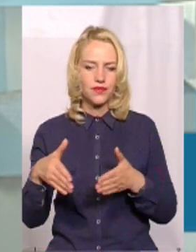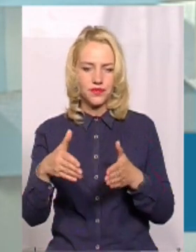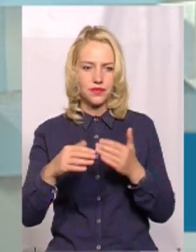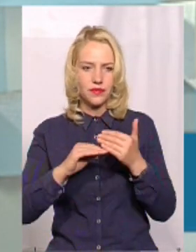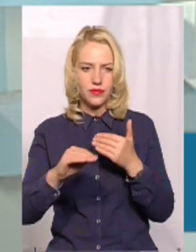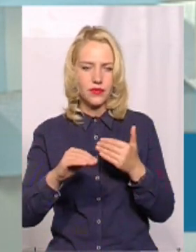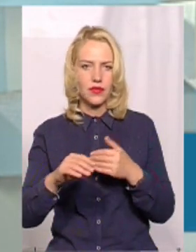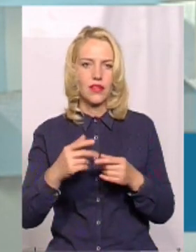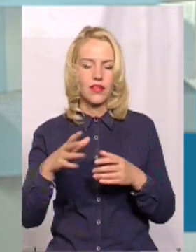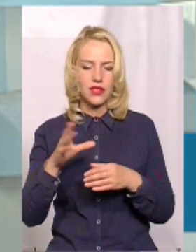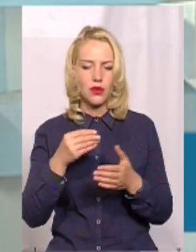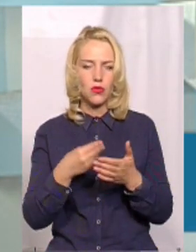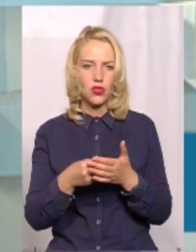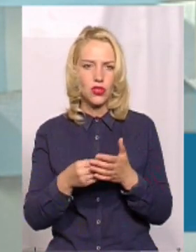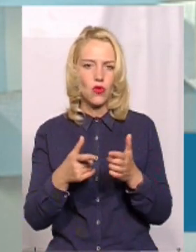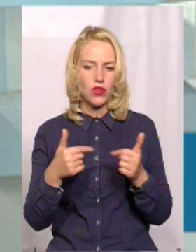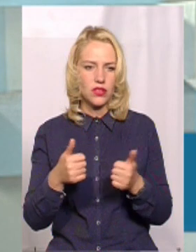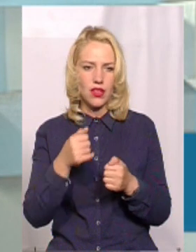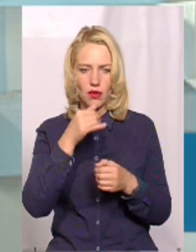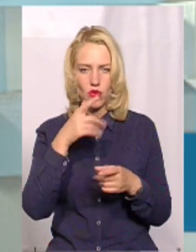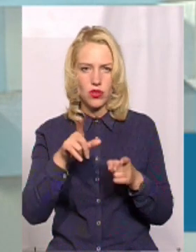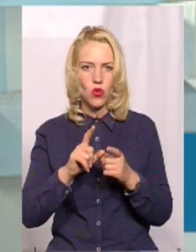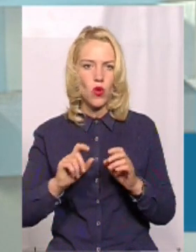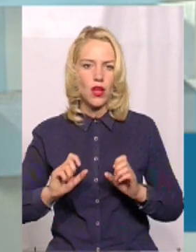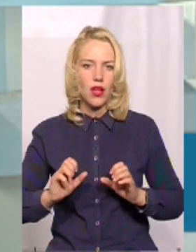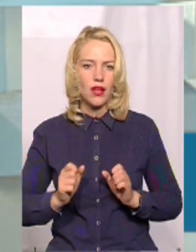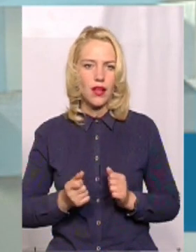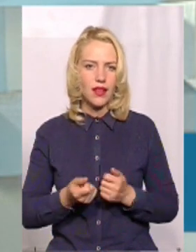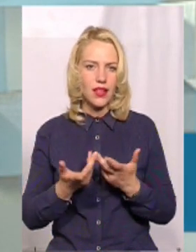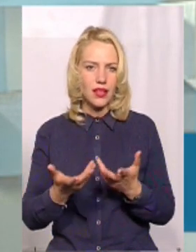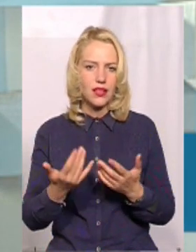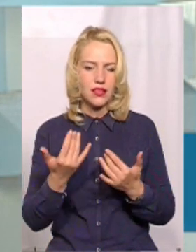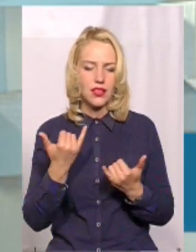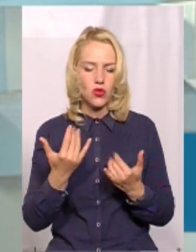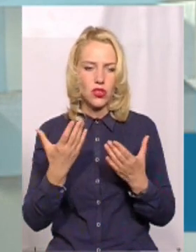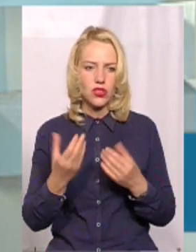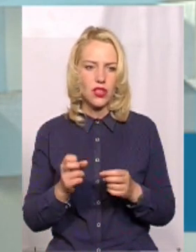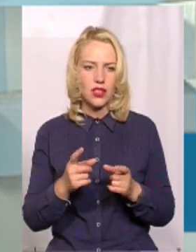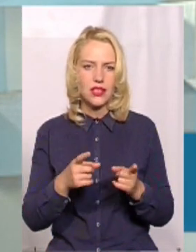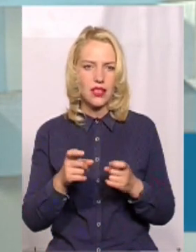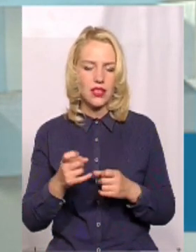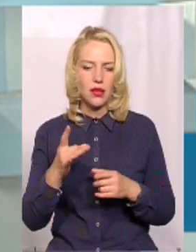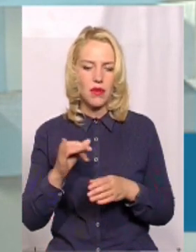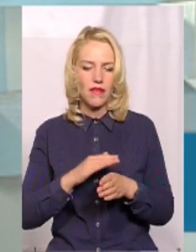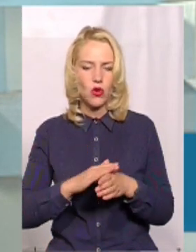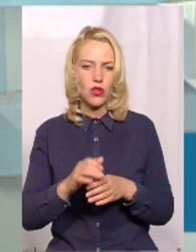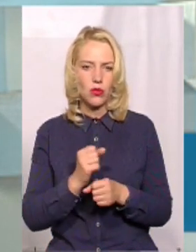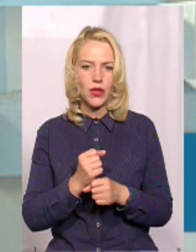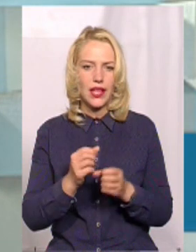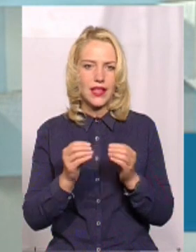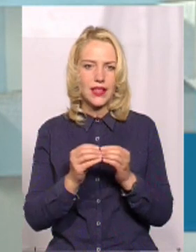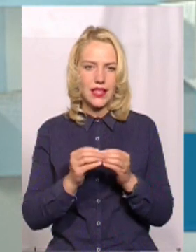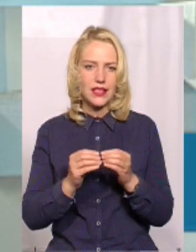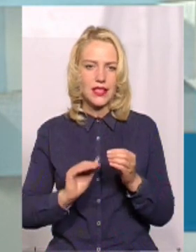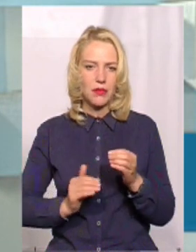наші підрядні організації не можуть таку кількість об'єктів. От на сьогоднішній день на задіяну при виконанні робіт 10 підрядних